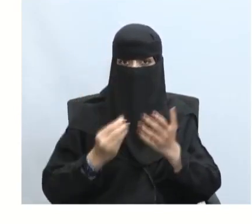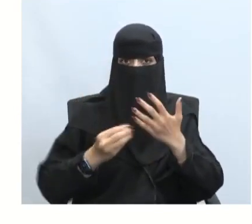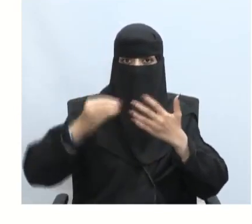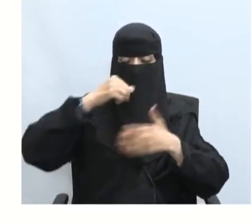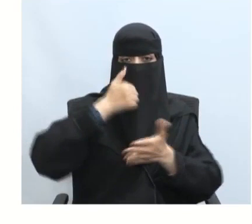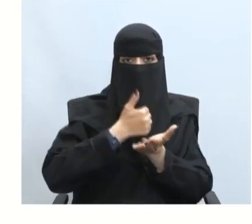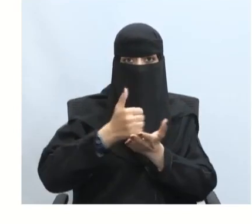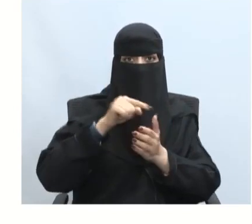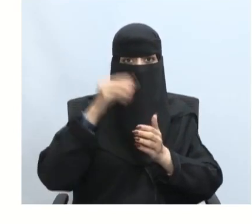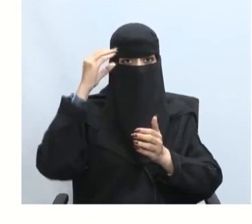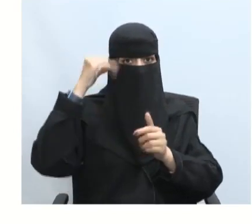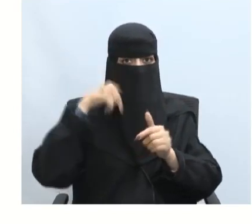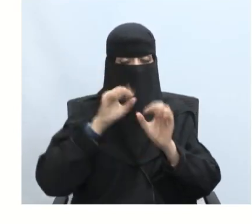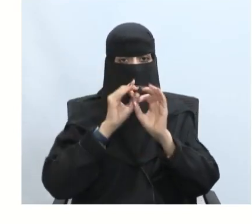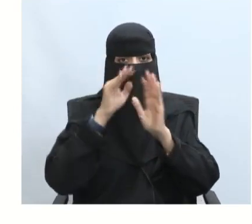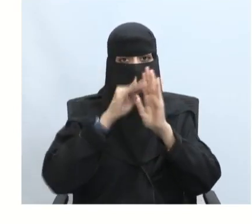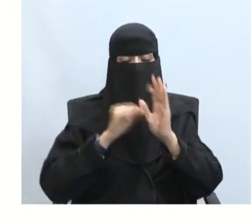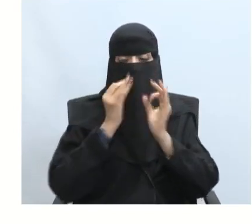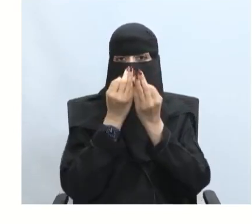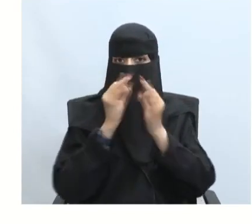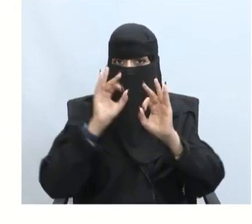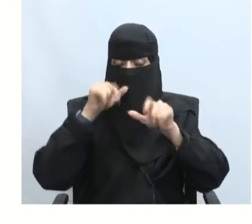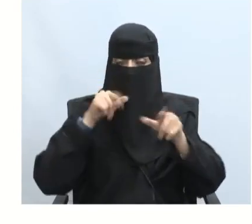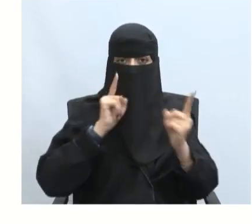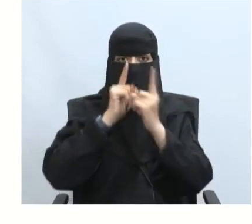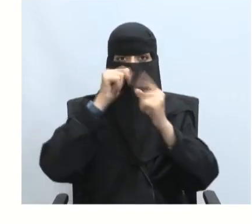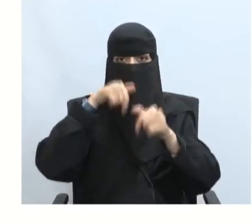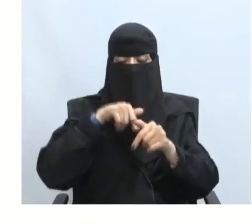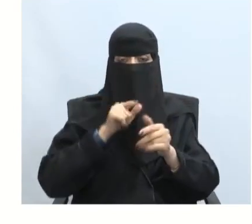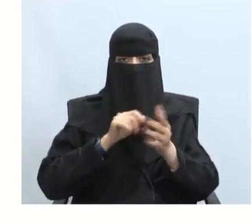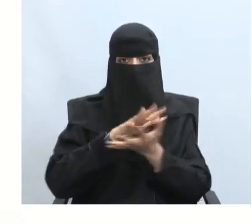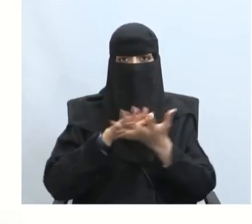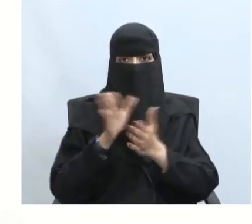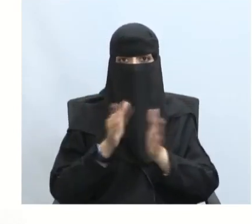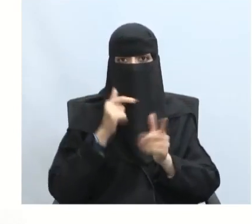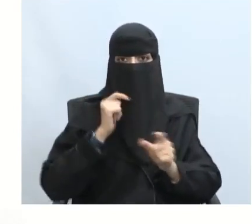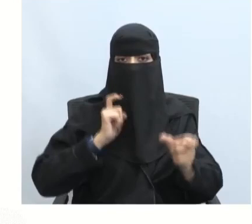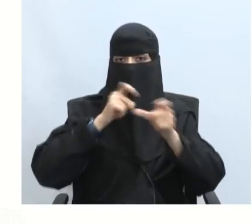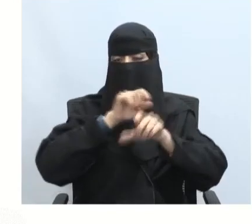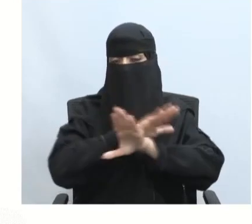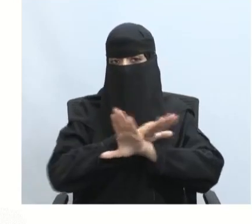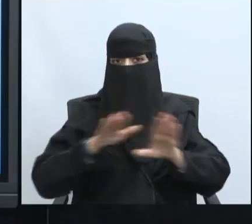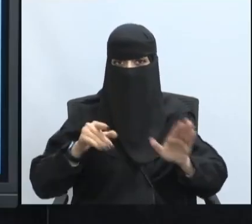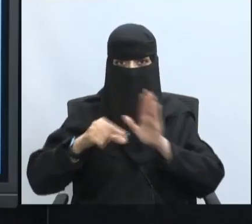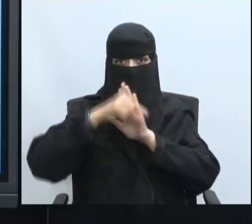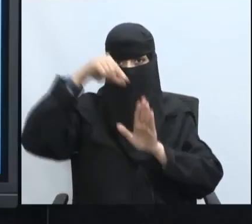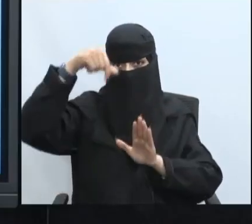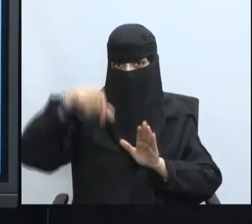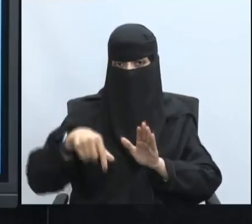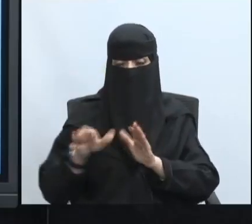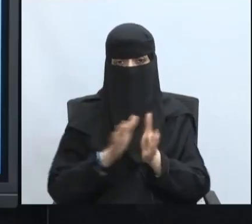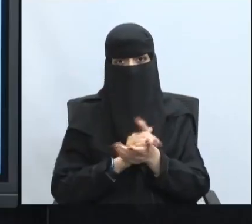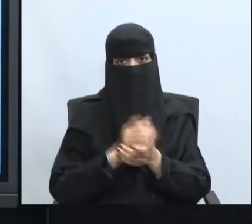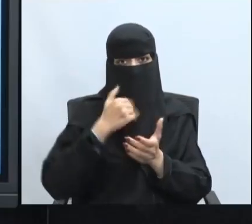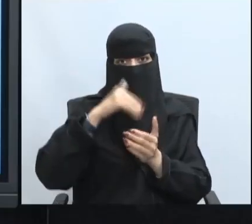الأسلوب العلمي والمنهج المتكامل لمواجهة الأزمة وبذلك انتهينا من درسنا لهذا